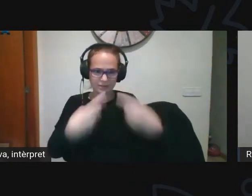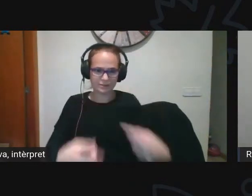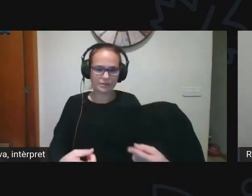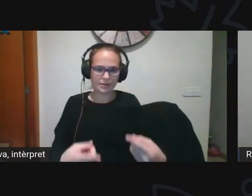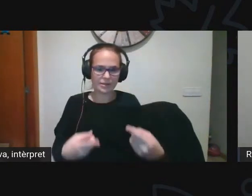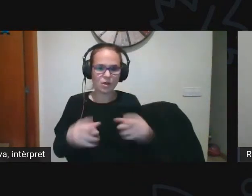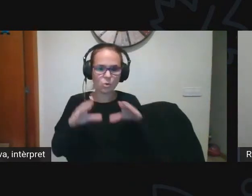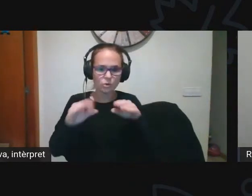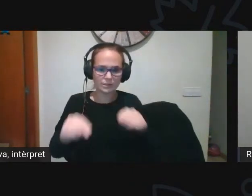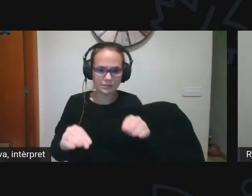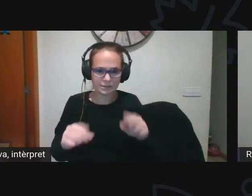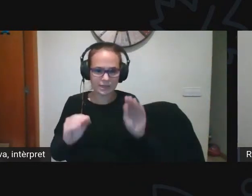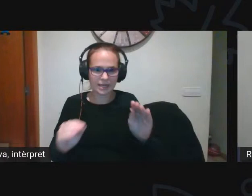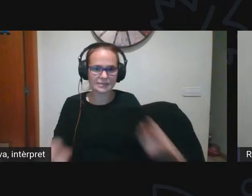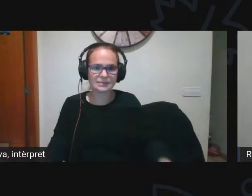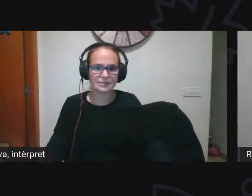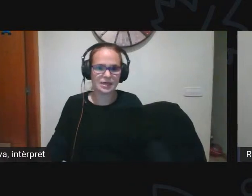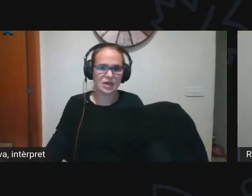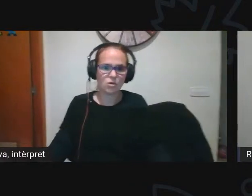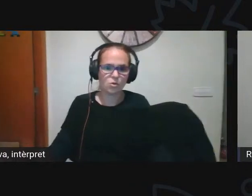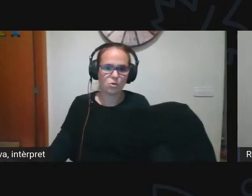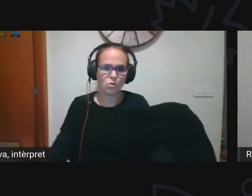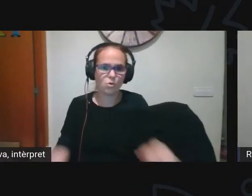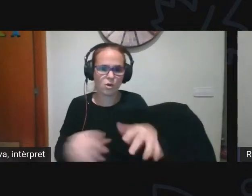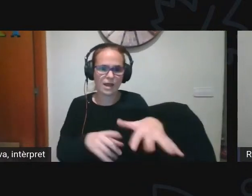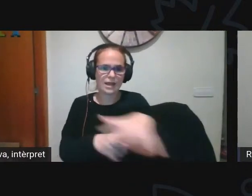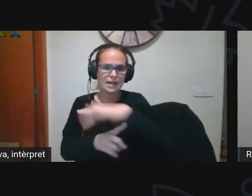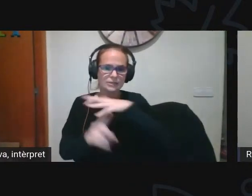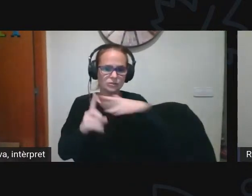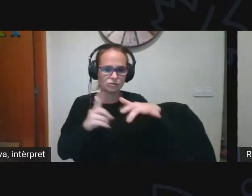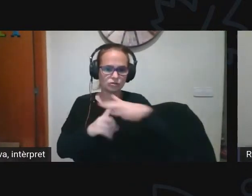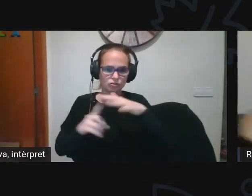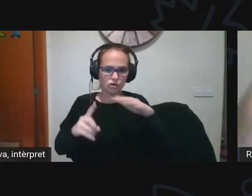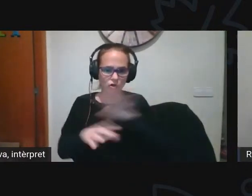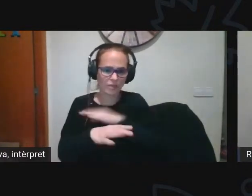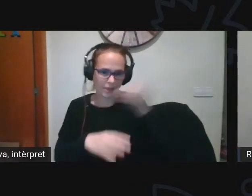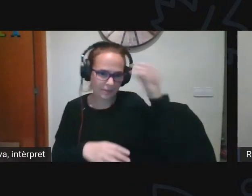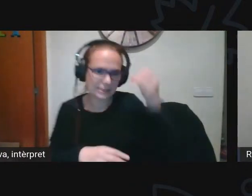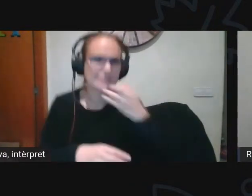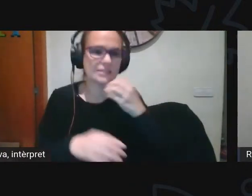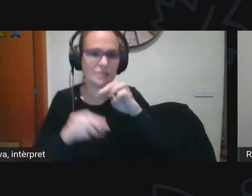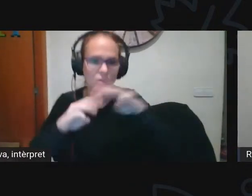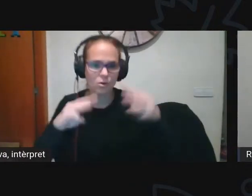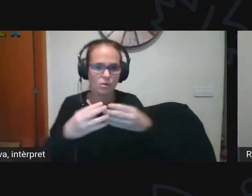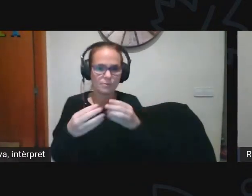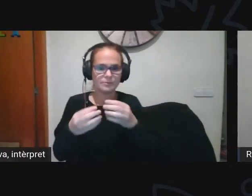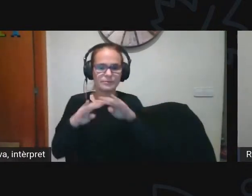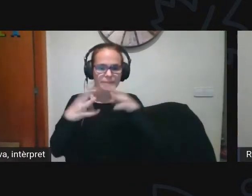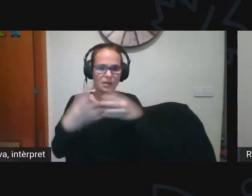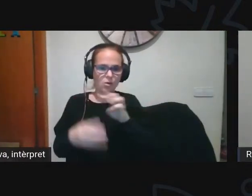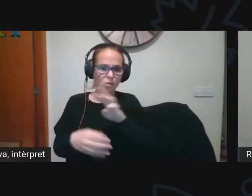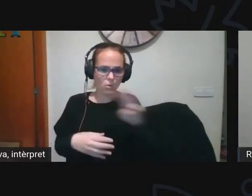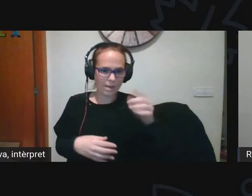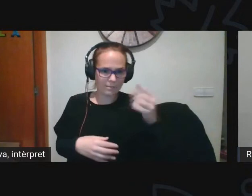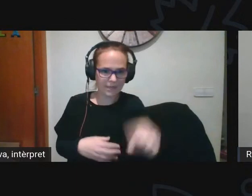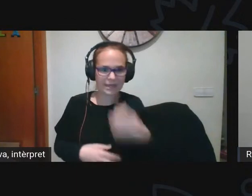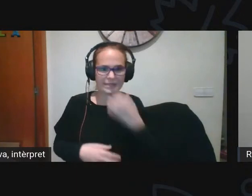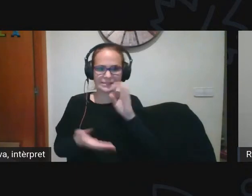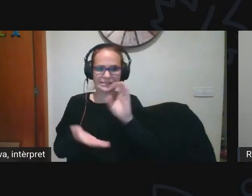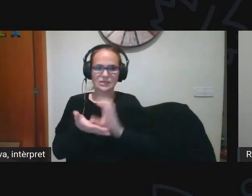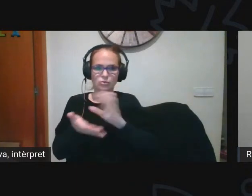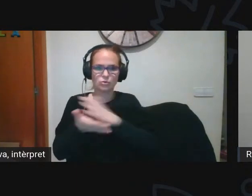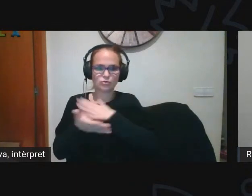en el seu entorn virtual d'aprenentatge, si té una pàgina guap i com a servir, si vol fer cursos d